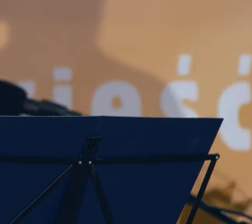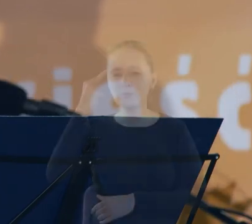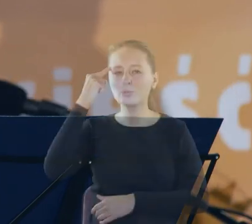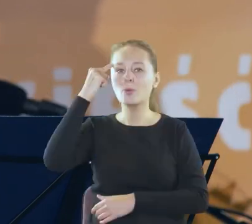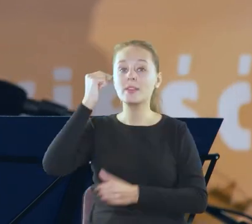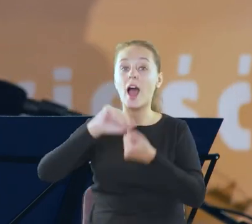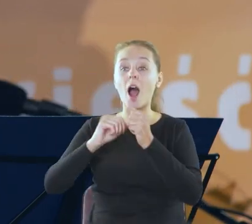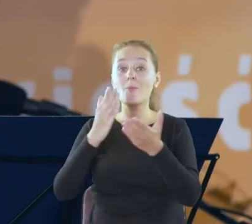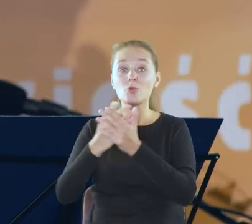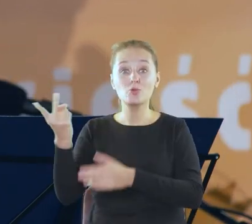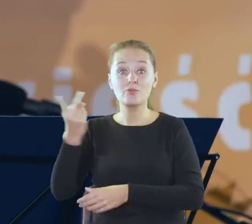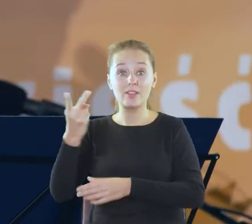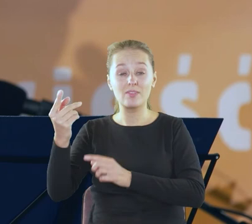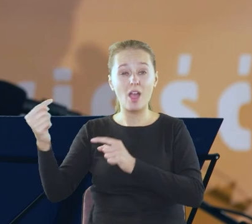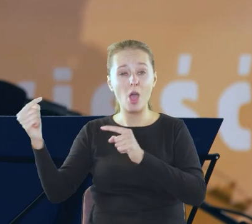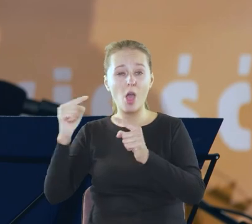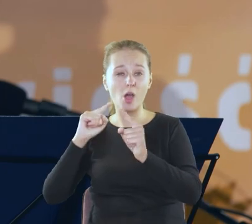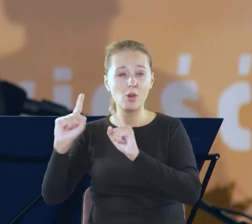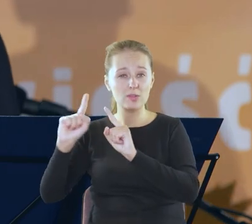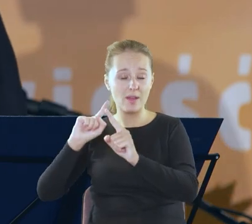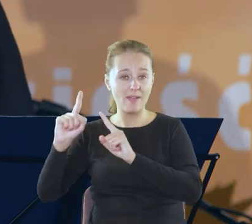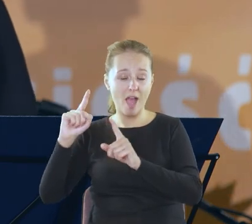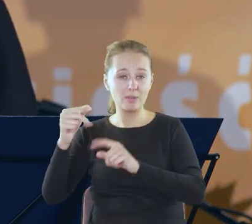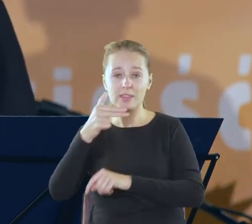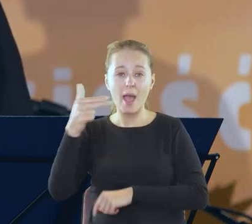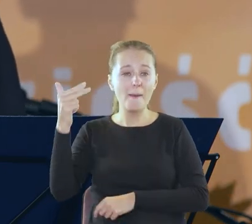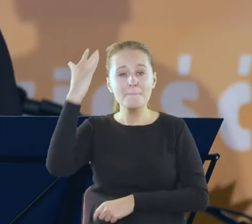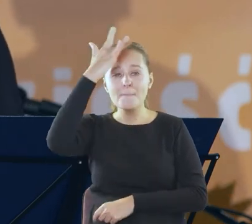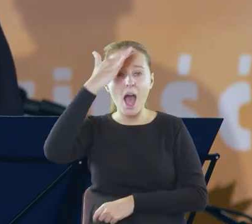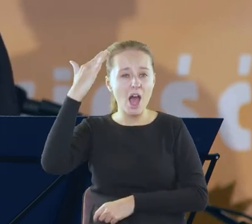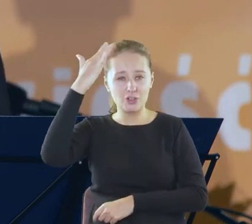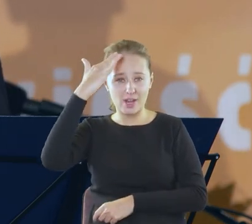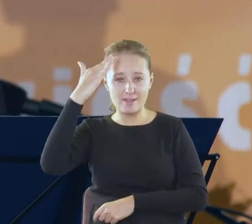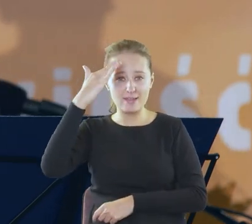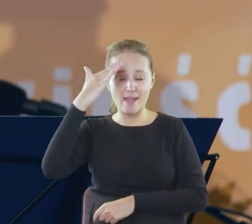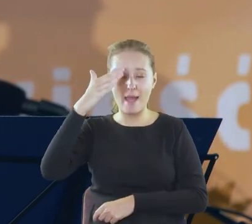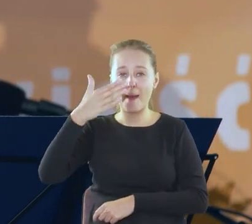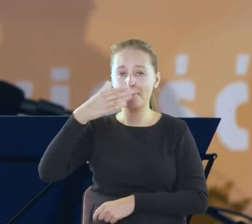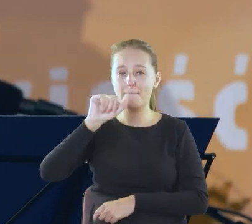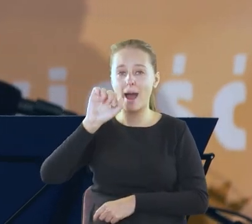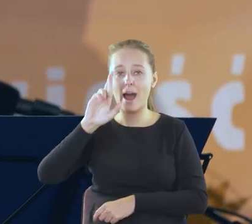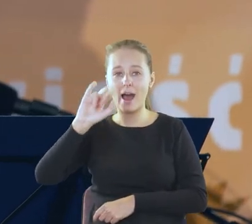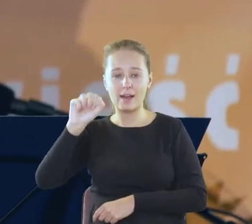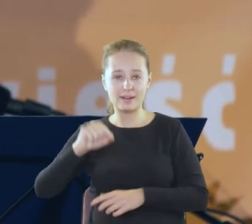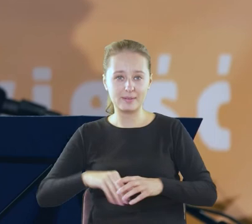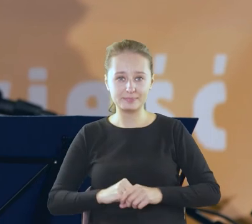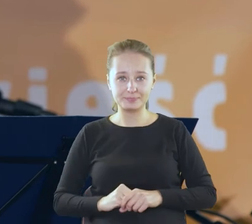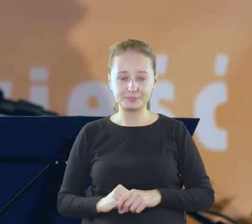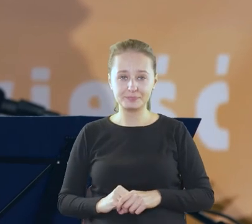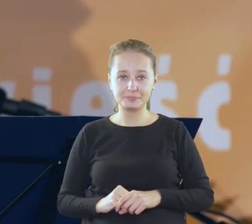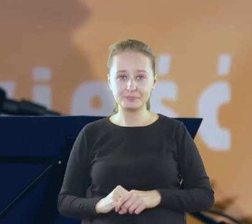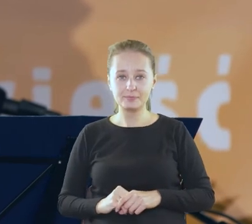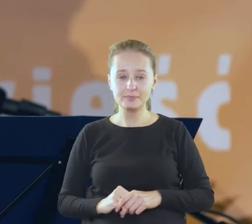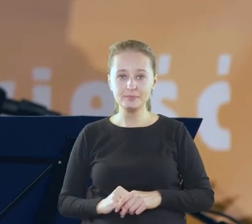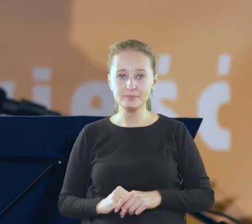rozmawiają o pewnym marzeniu, które miała Maria i napisała o tym